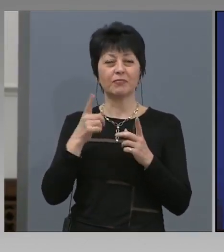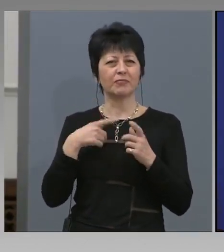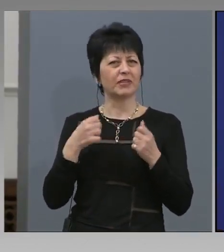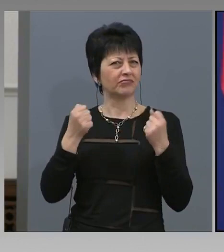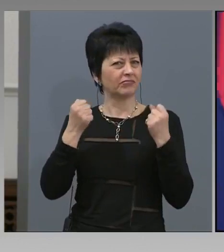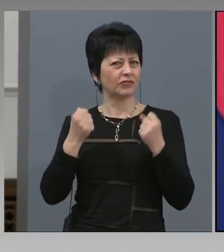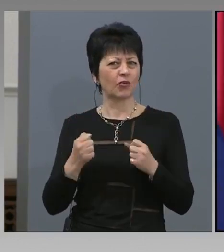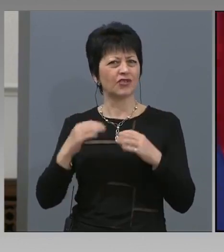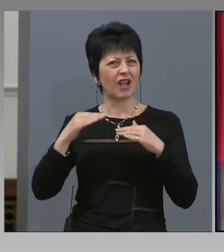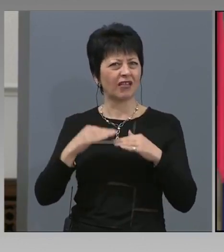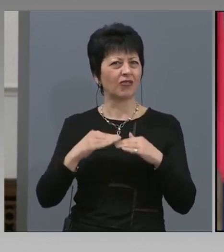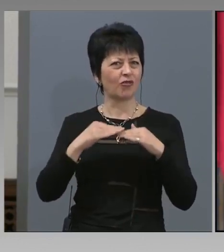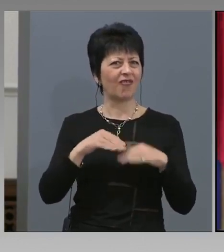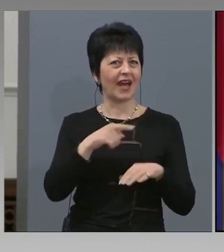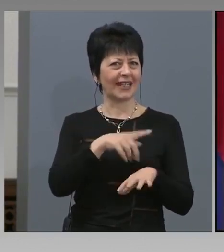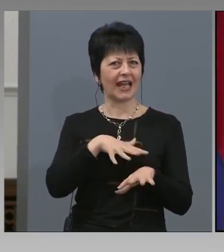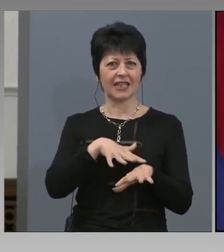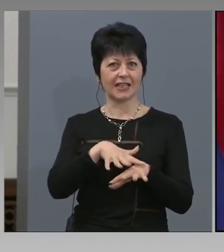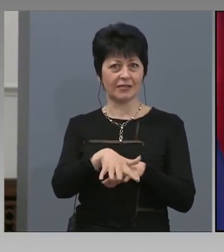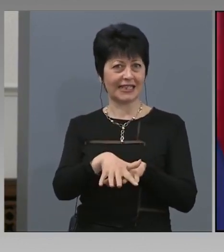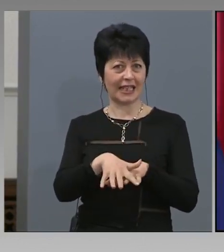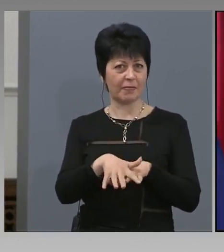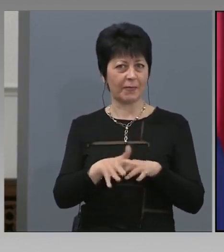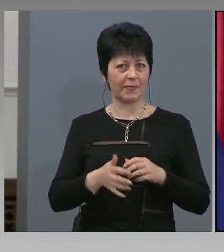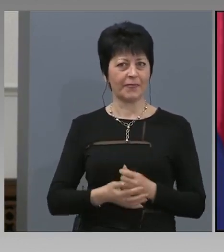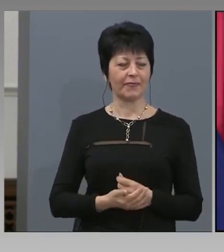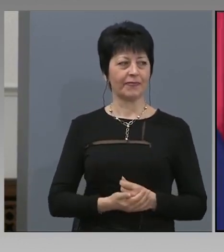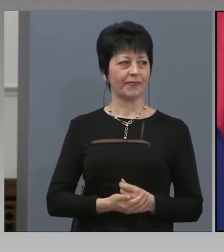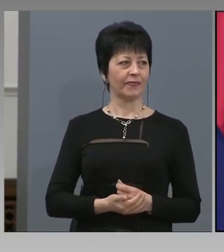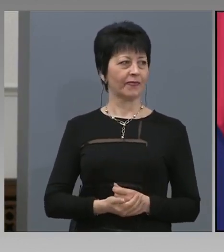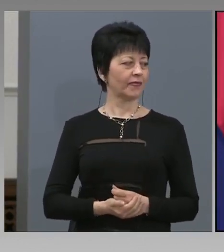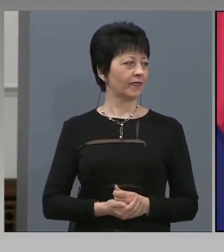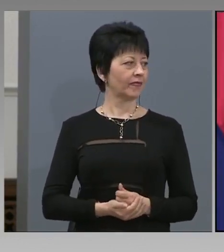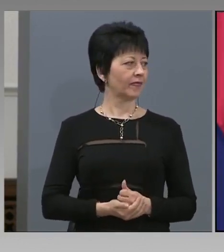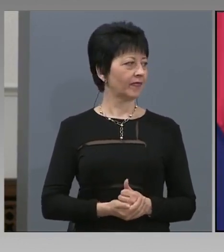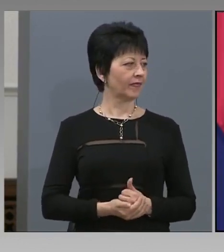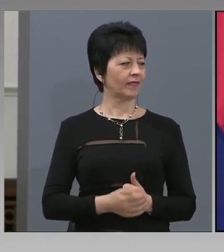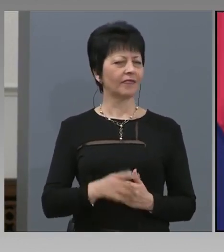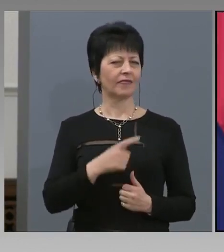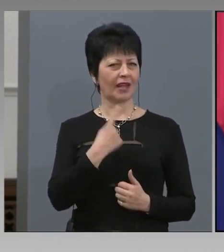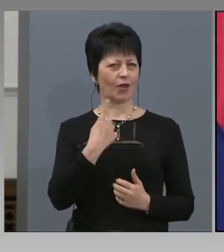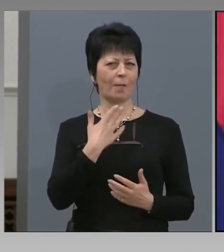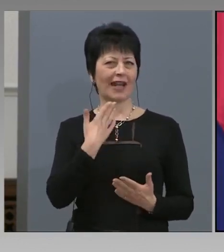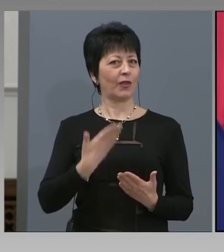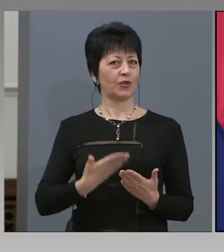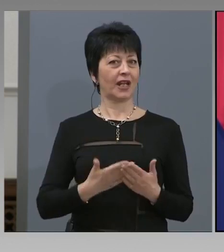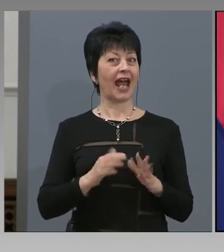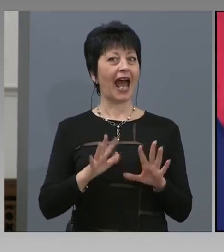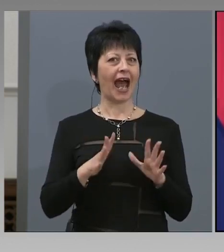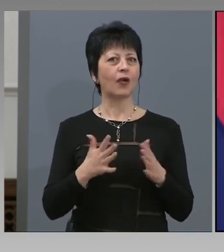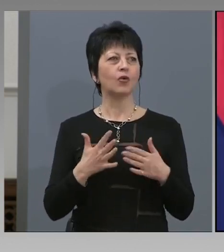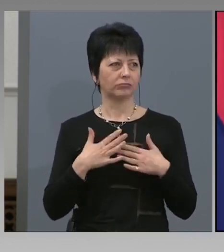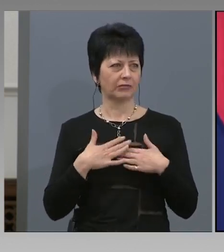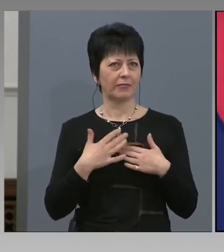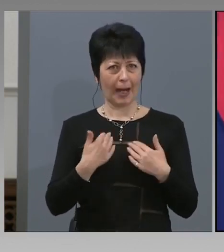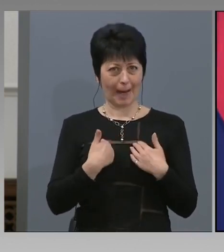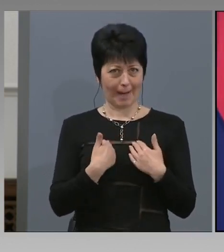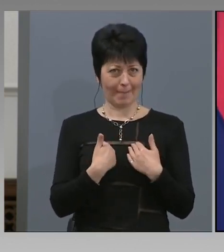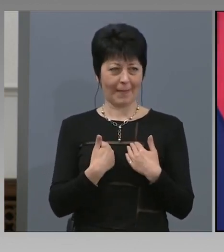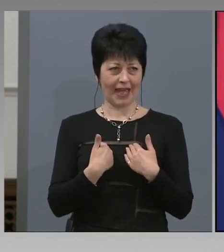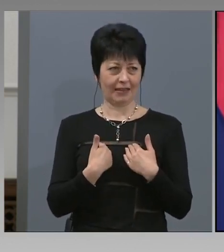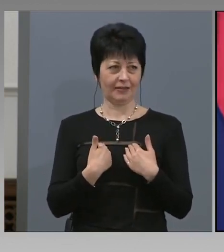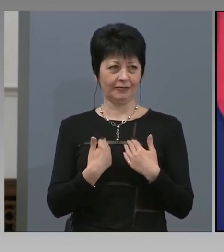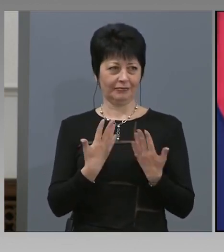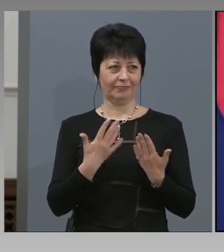И как можем да предотвратим това нещо, което често, за съжаление, виждаме. Едно предложение. Ако има към мене и колегите си... Има към